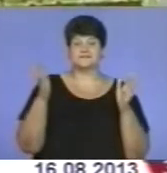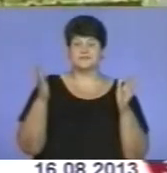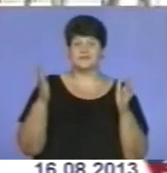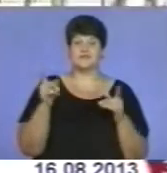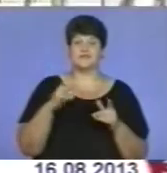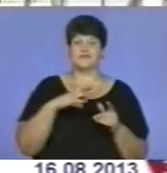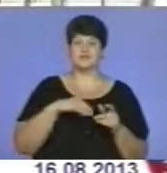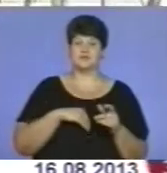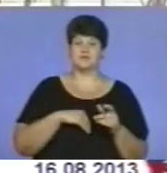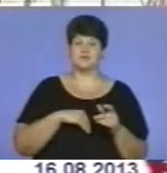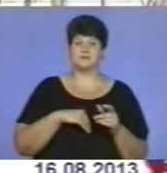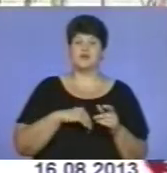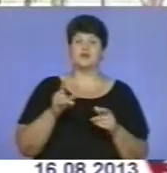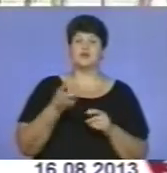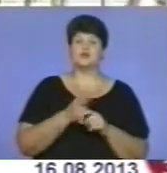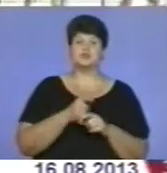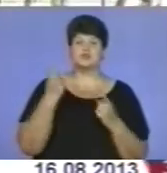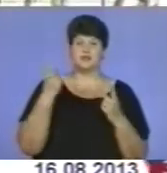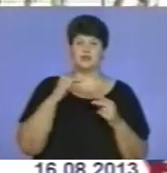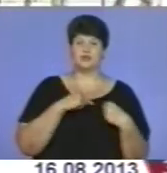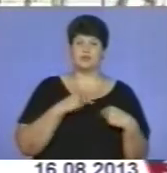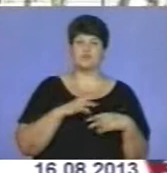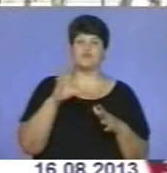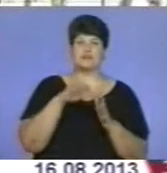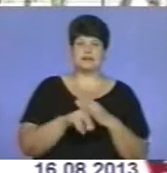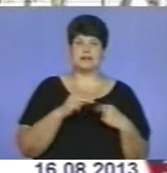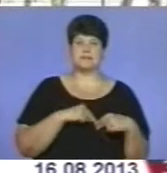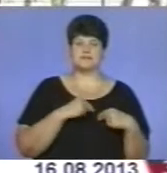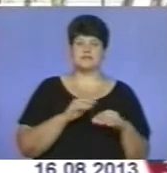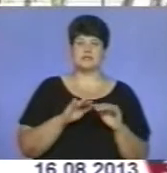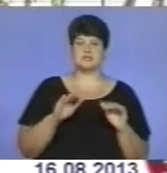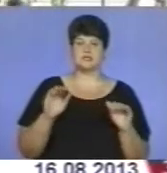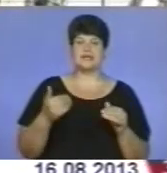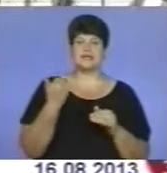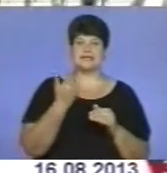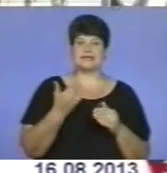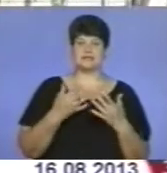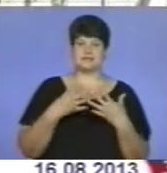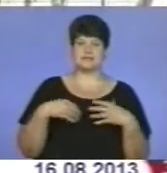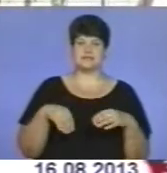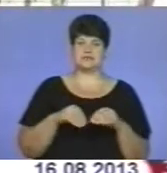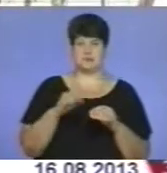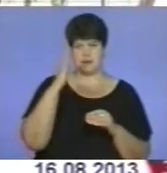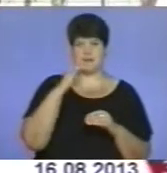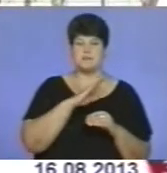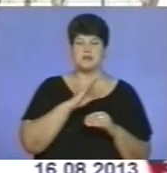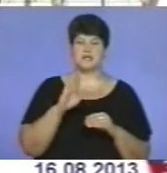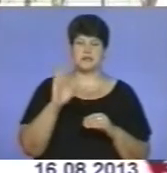з душі. Дуже велику працю вклали тут працівники садіку, їхні сім'ї і батьки.